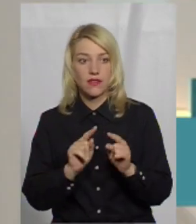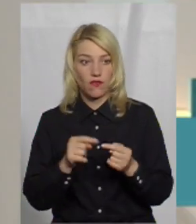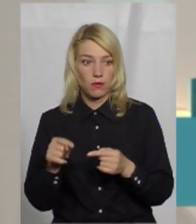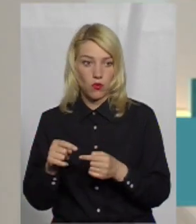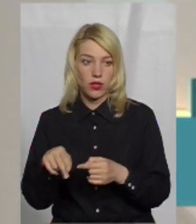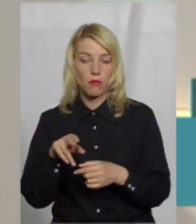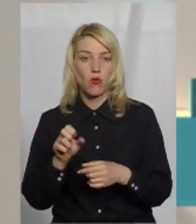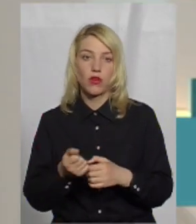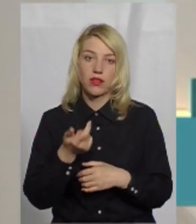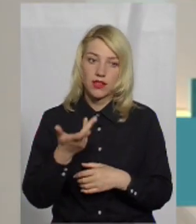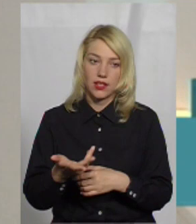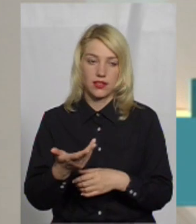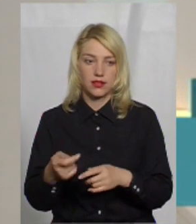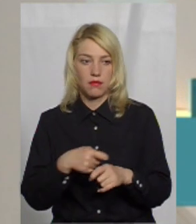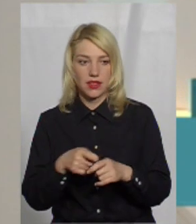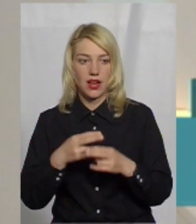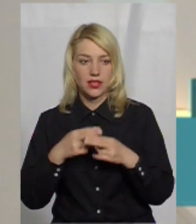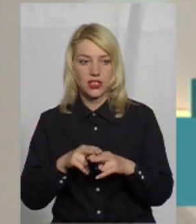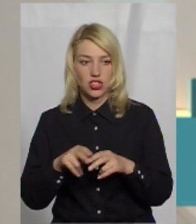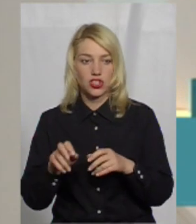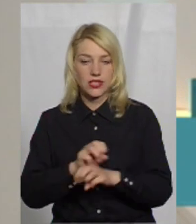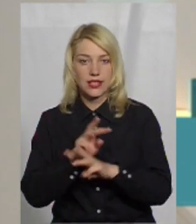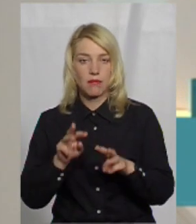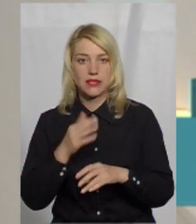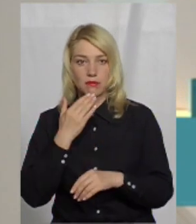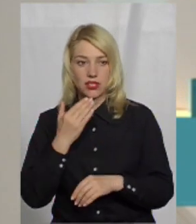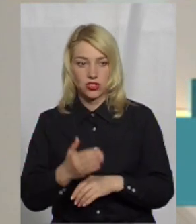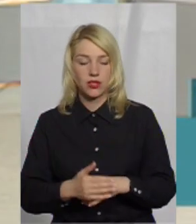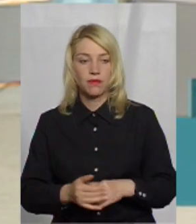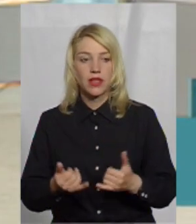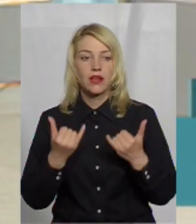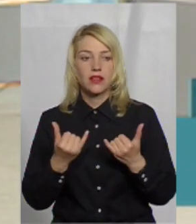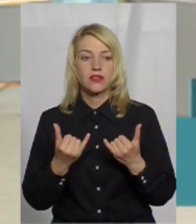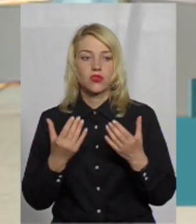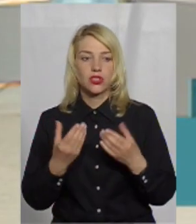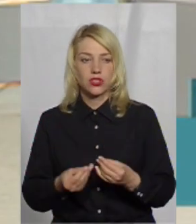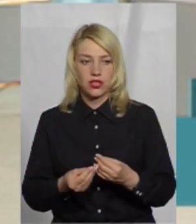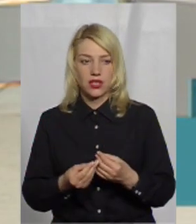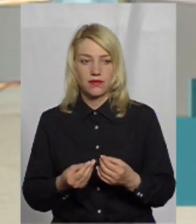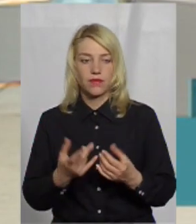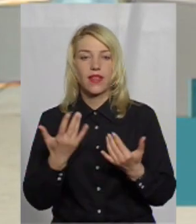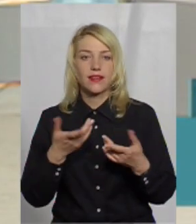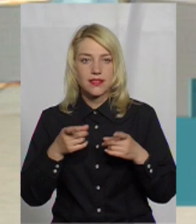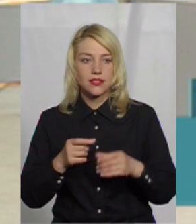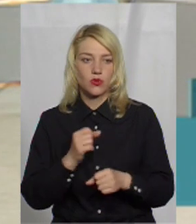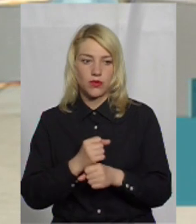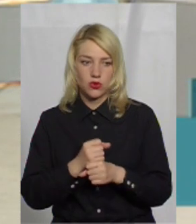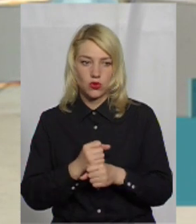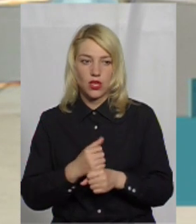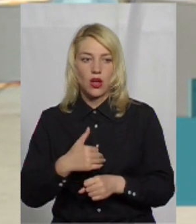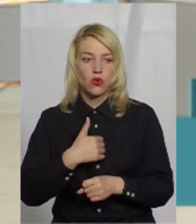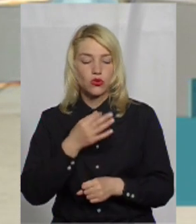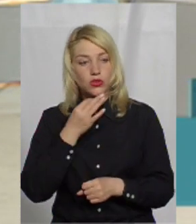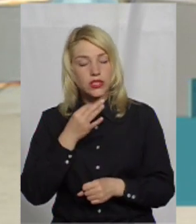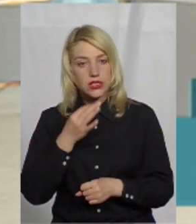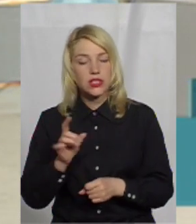По кількості, якесь матеріально-технічне забезпечення, які дійсно працюють? Так. Що хочу